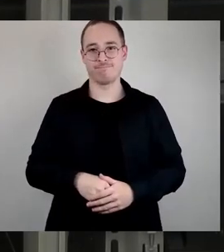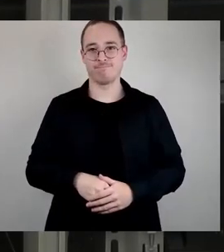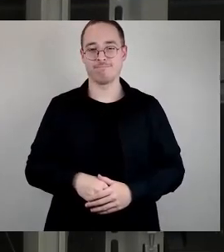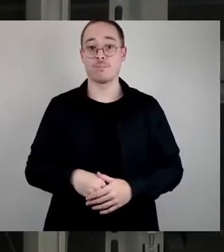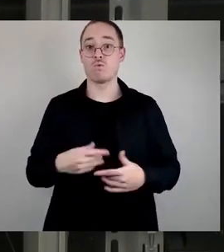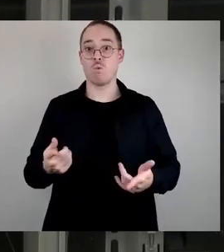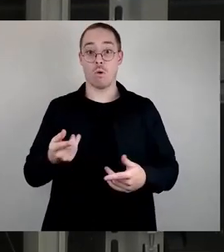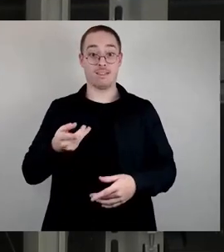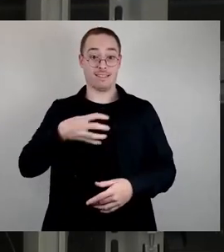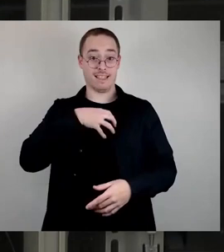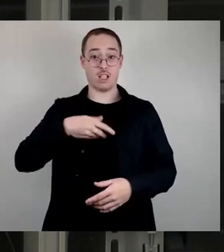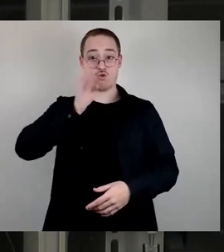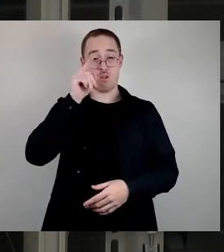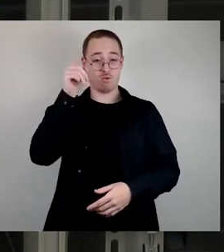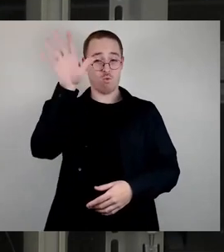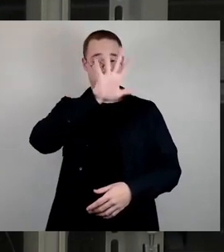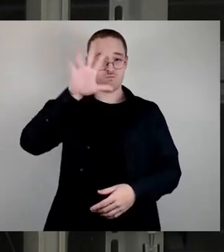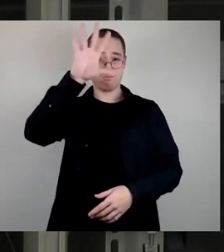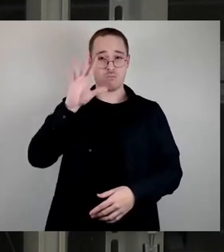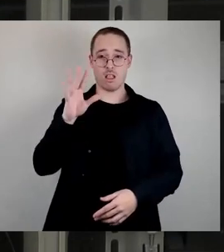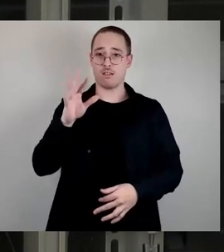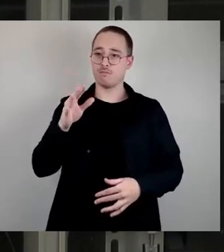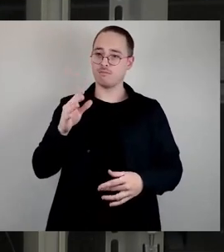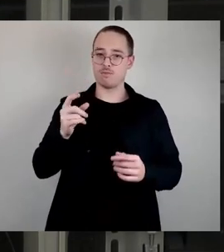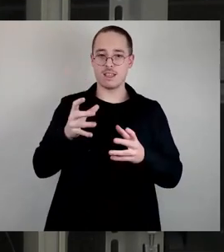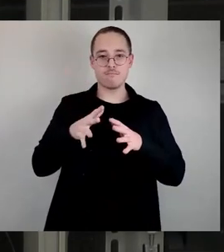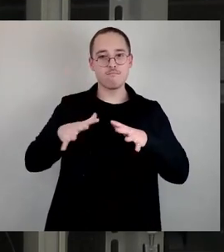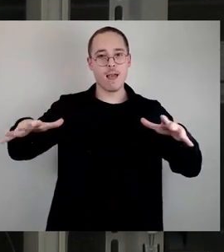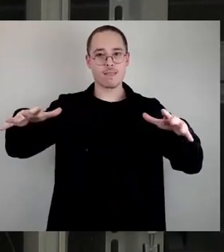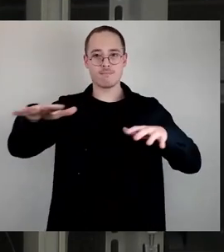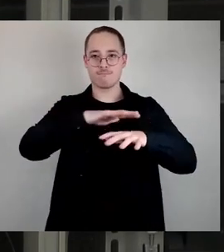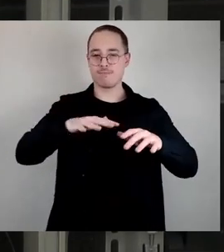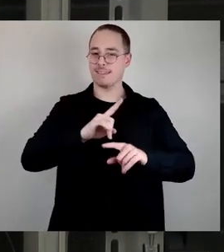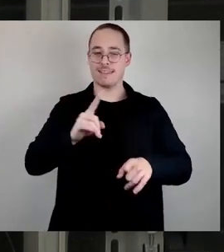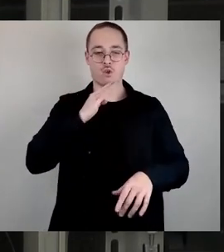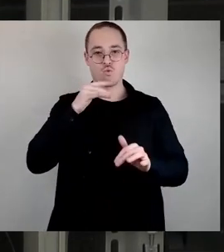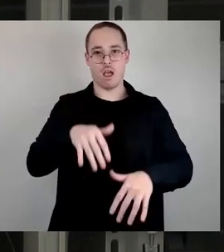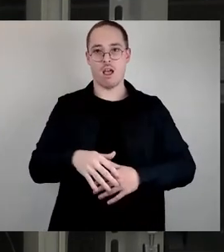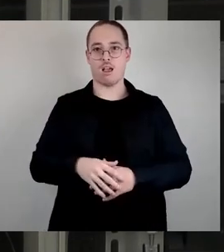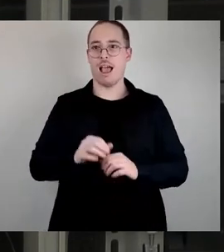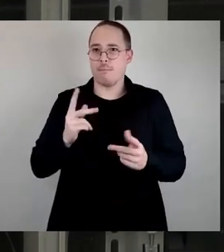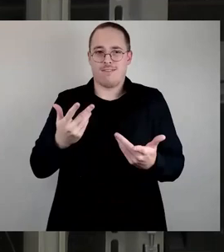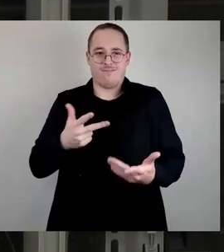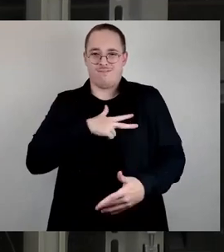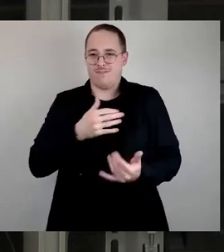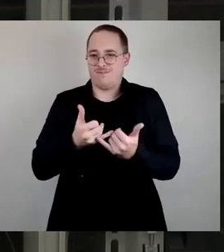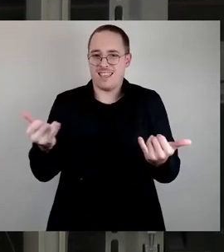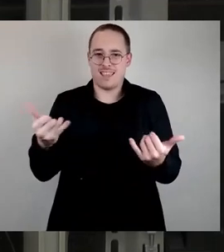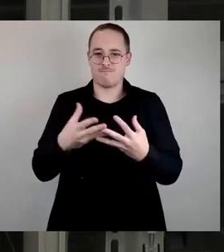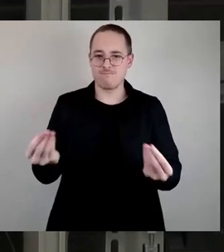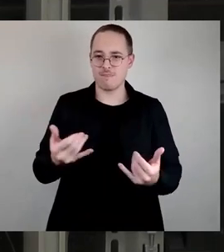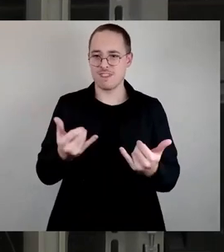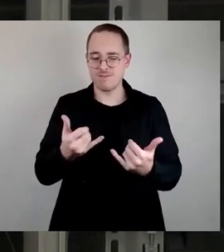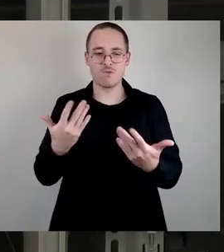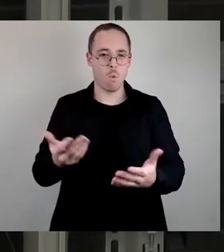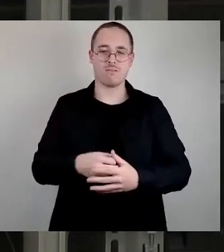reichen, aber finden keine Lösung, und das kann nicht Ziel sein. Sie reden in der Stadtbezirksversammlung davon,